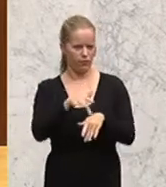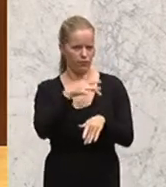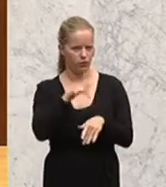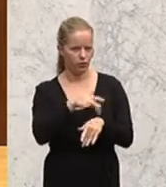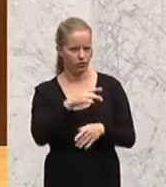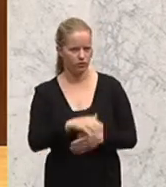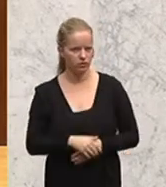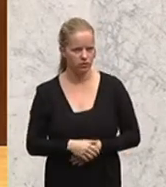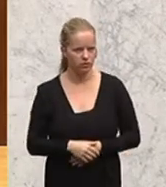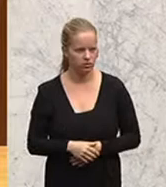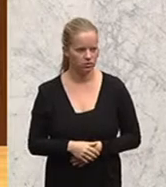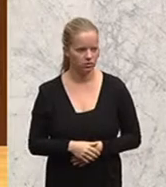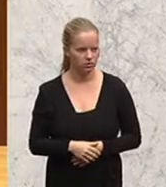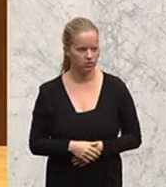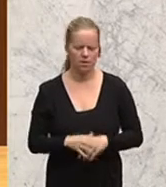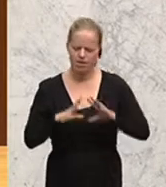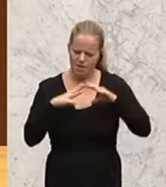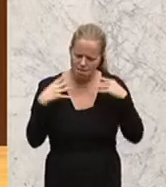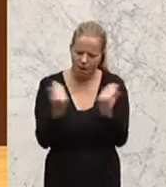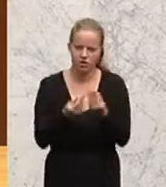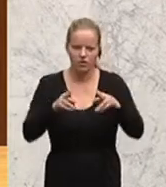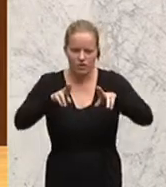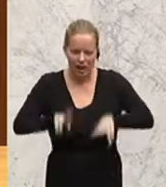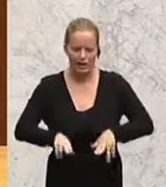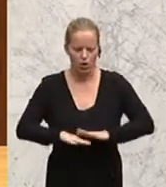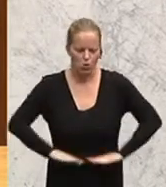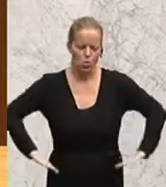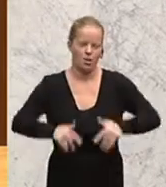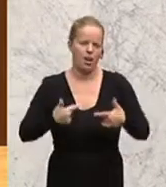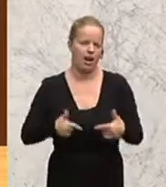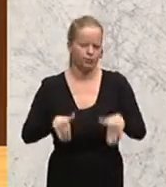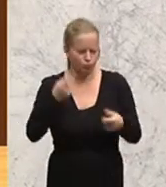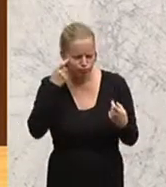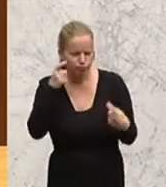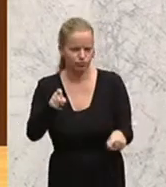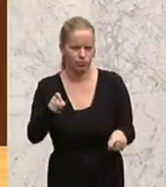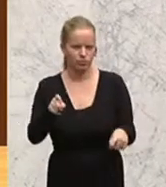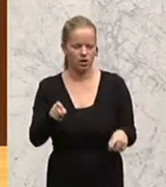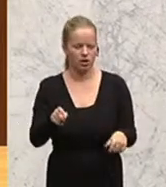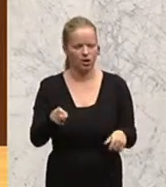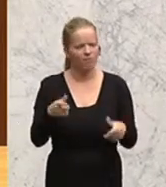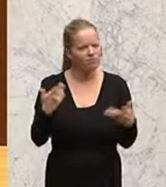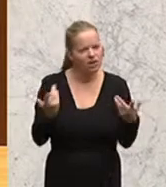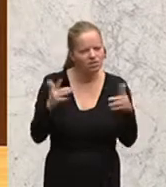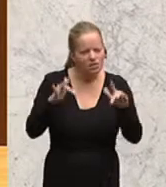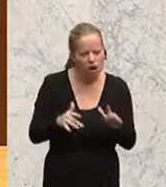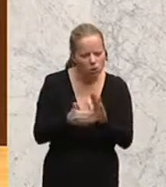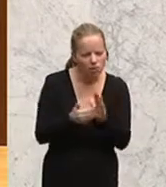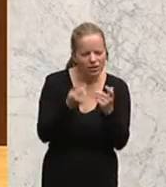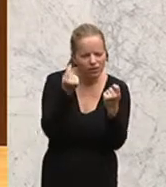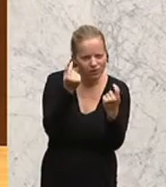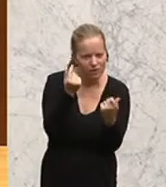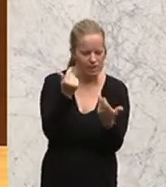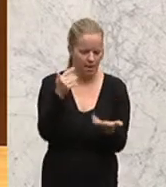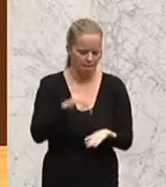wenn wir für die gemeinschaftsrechtlichen Grundlagen sorgen und die nötigen finanziellen Mittel zur Verfügung stellen, wenn